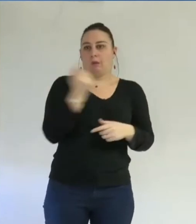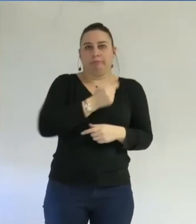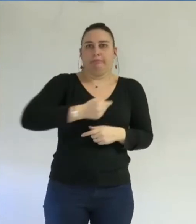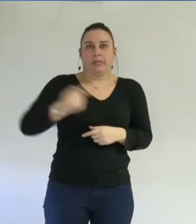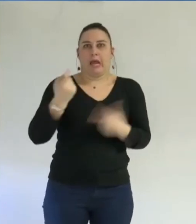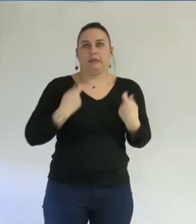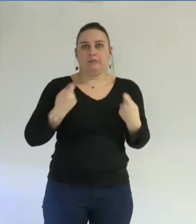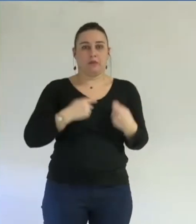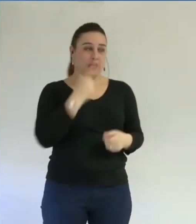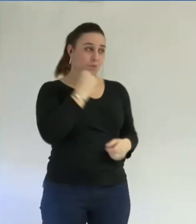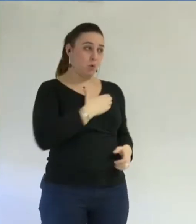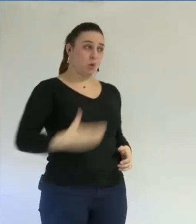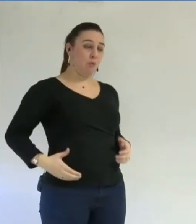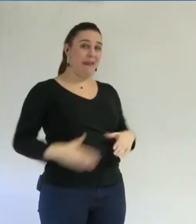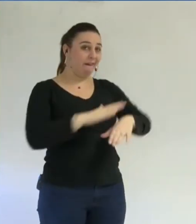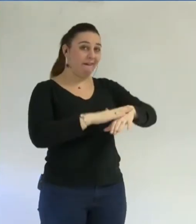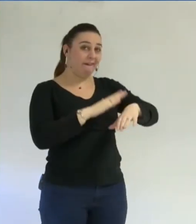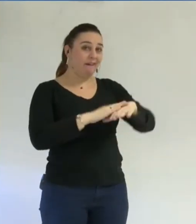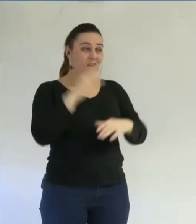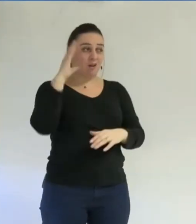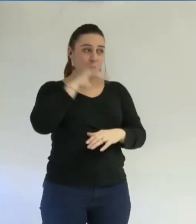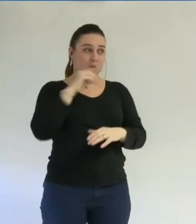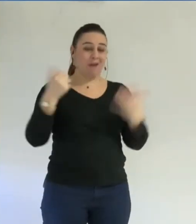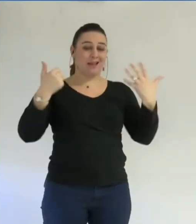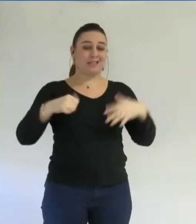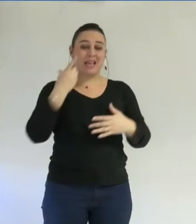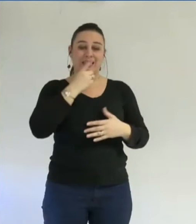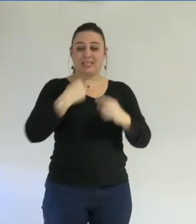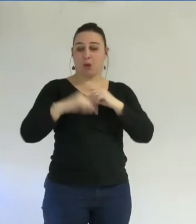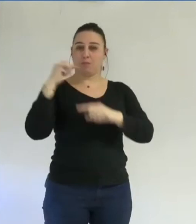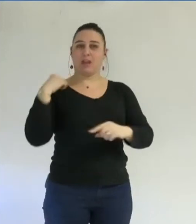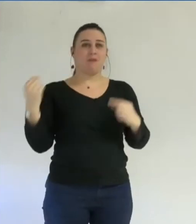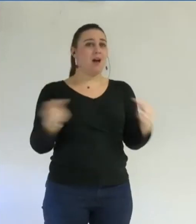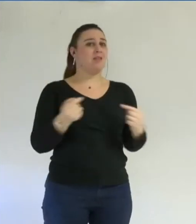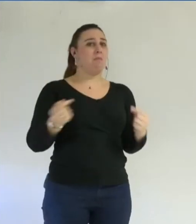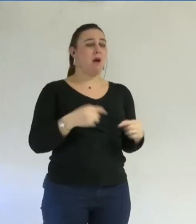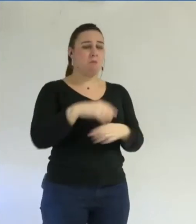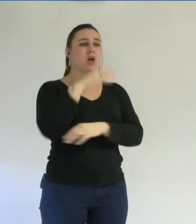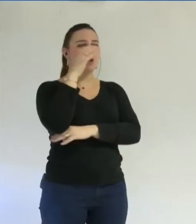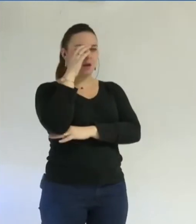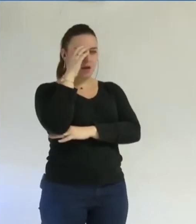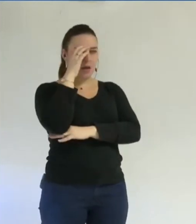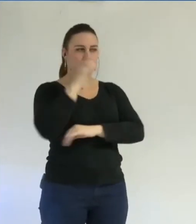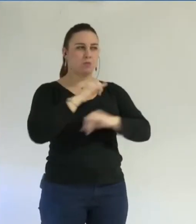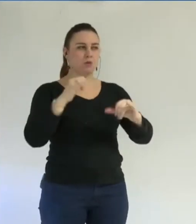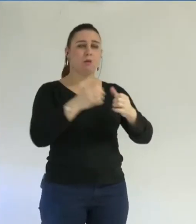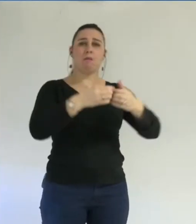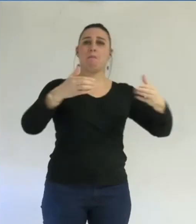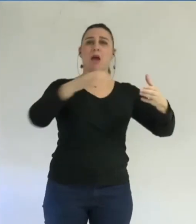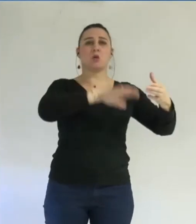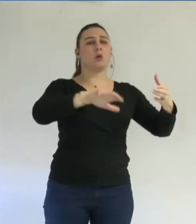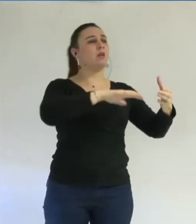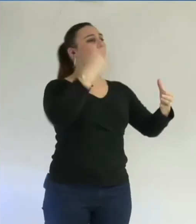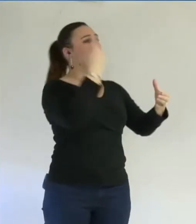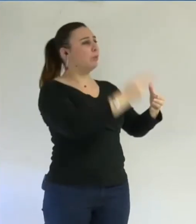le maire, je reviens au débat du 16 décembre dernier que j'ai écouté avec beaucoup d'attention les propos de la majorité municipale.